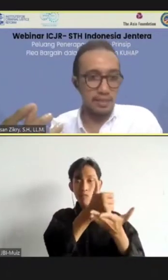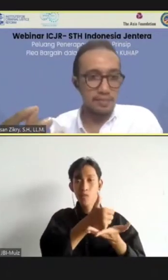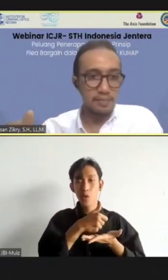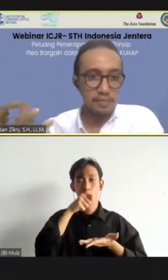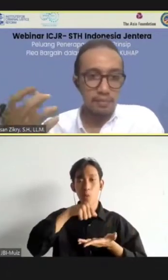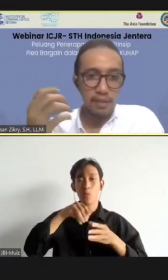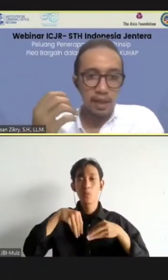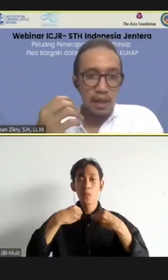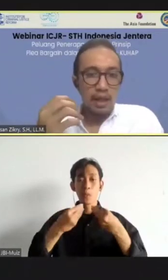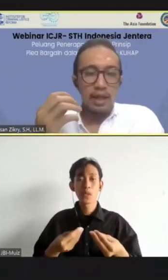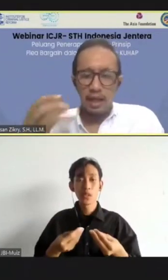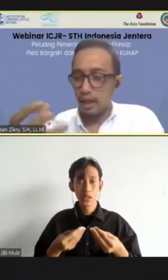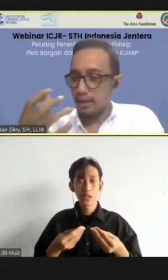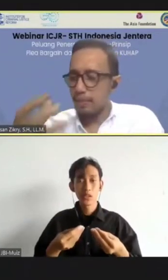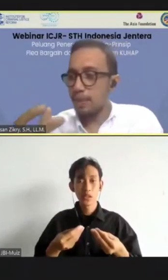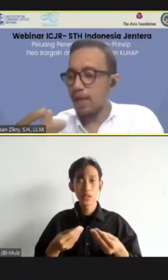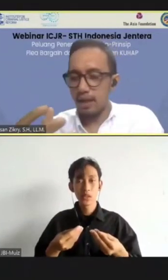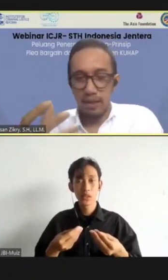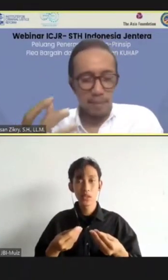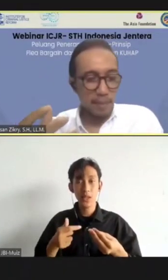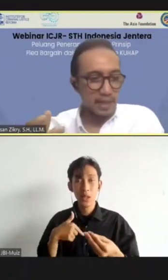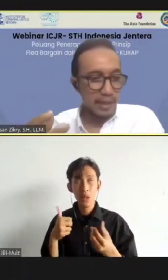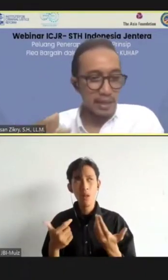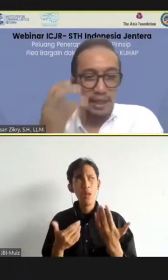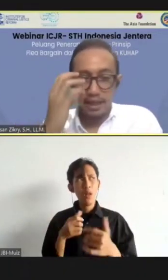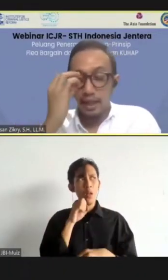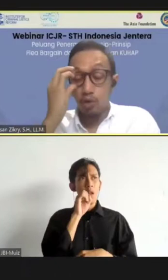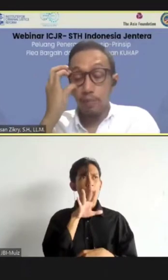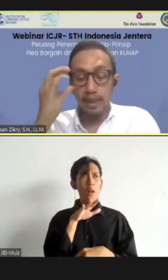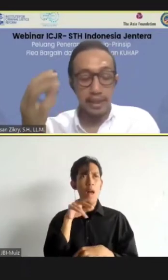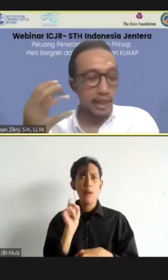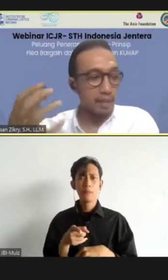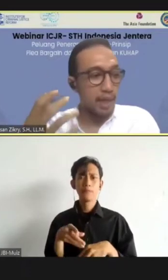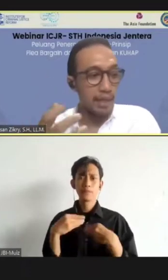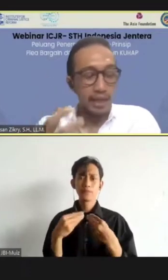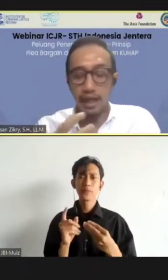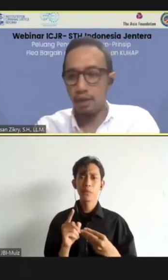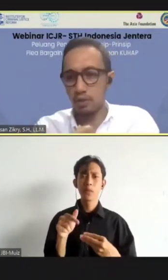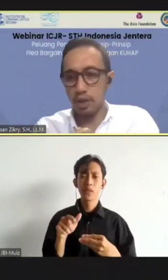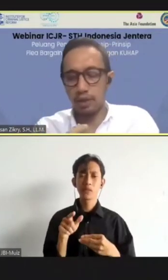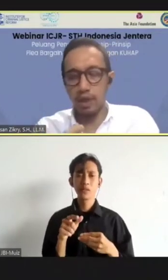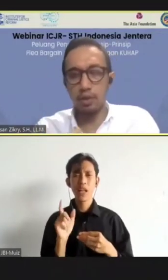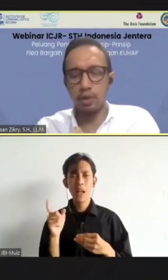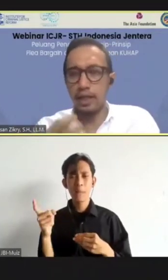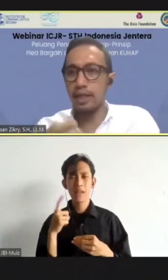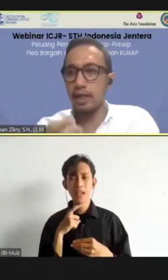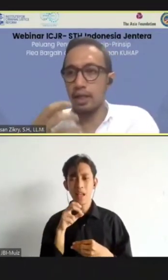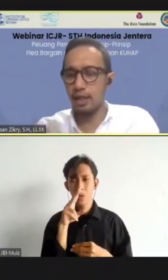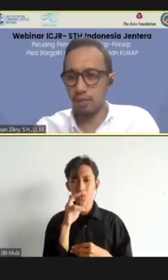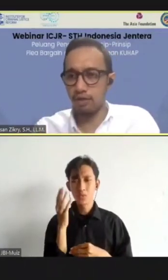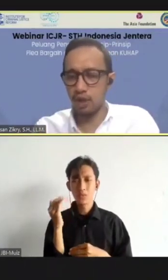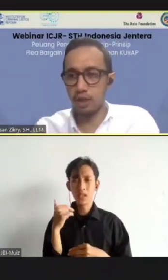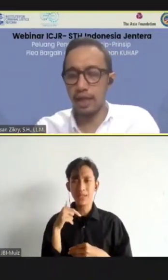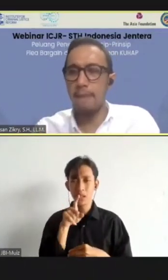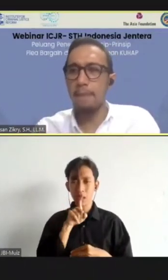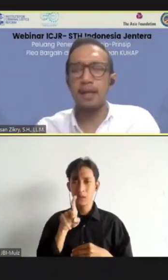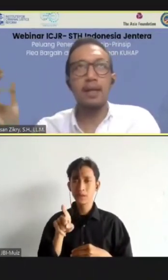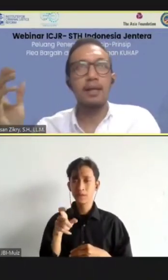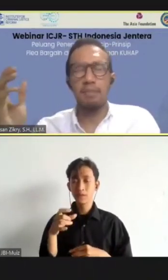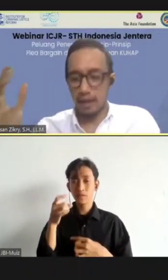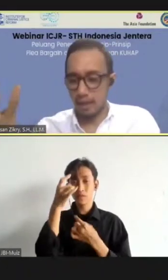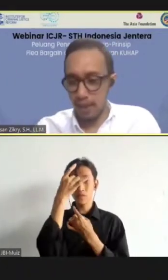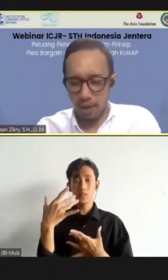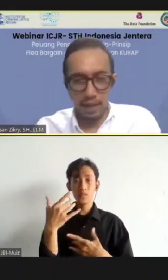dikasih. Saya bisa bilang, kenapa pasti dikasih? Karena ini juga pertanyaan yang gelitik saya waktu saya kuliah dulu. Saya tanya ke profesor saya,